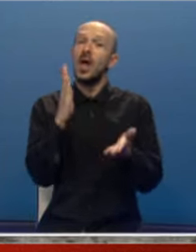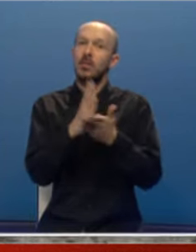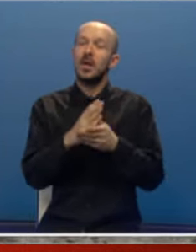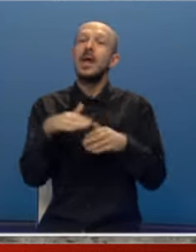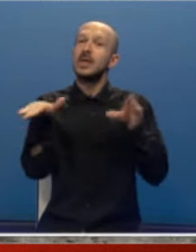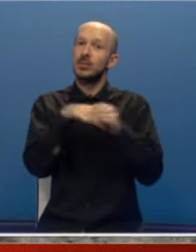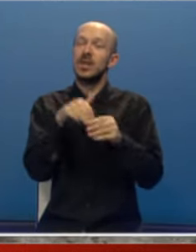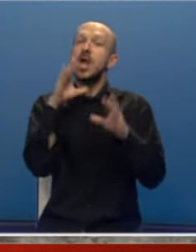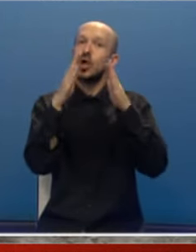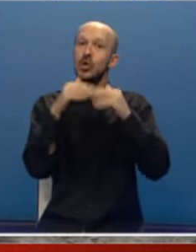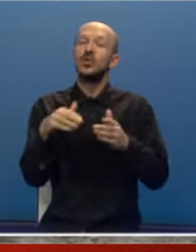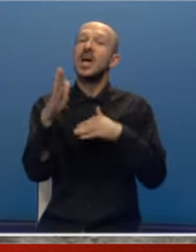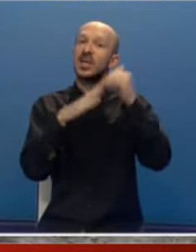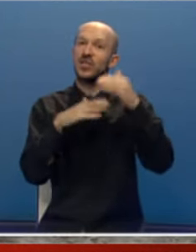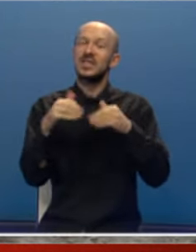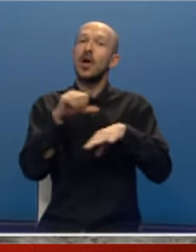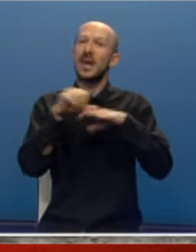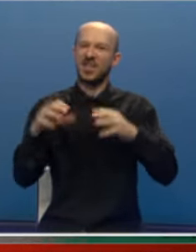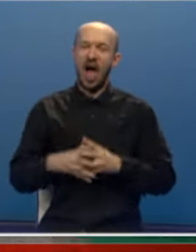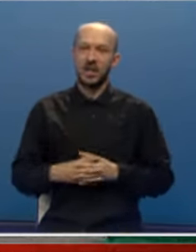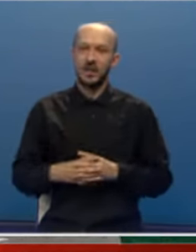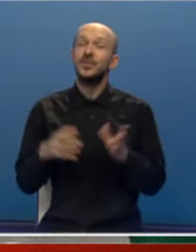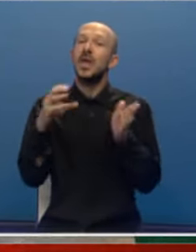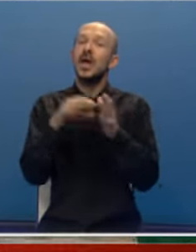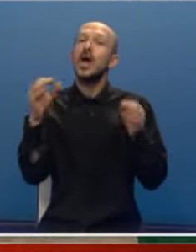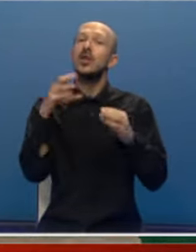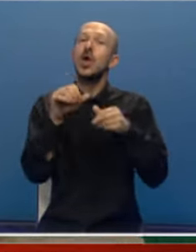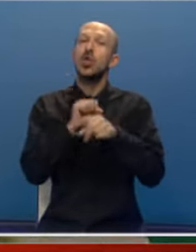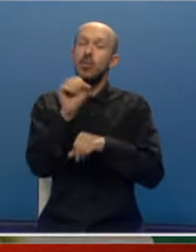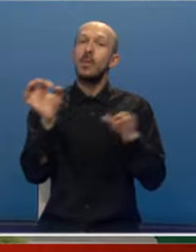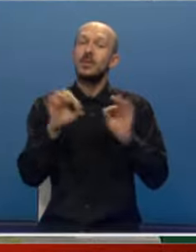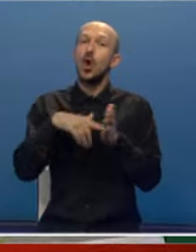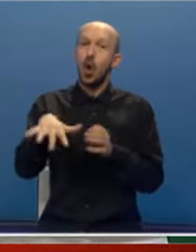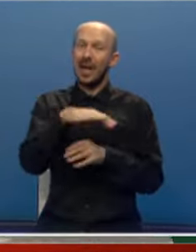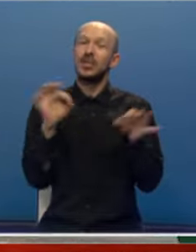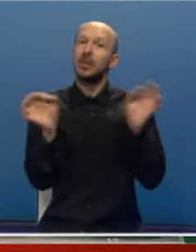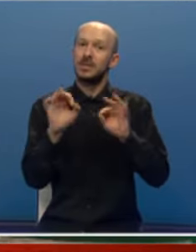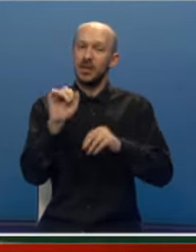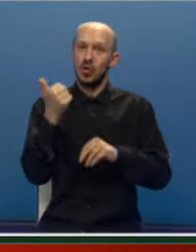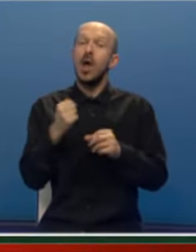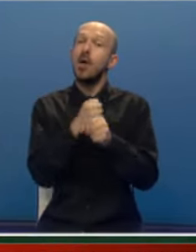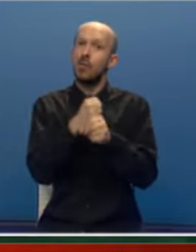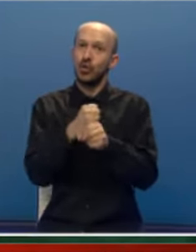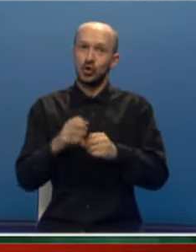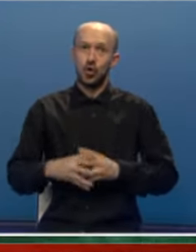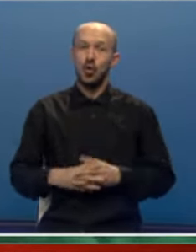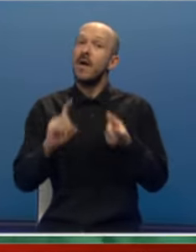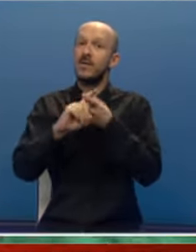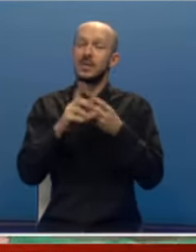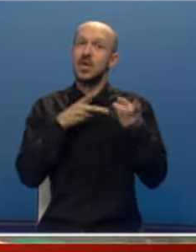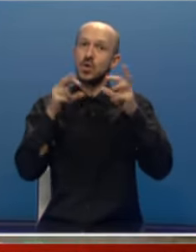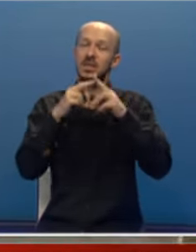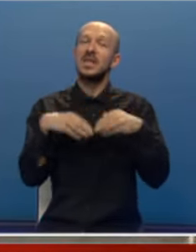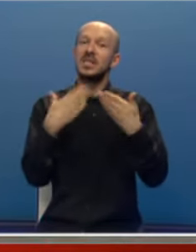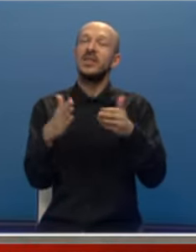bila je zaposlena i domaća građevinska operativa. Grad Doboj je obezbedio lokaciju, obezbedio je podršku vezano za